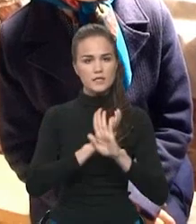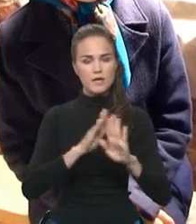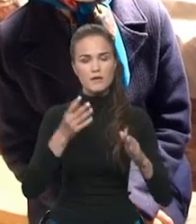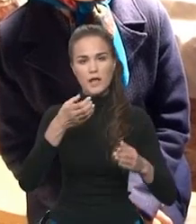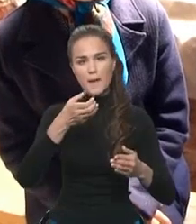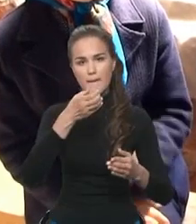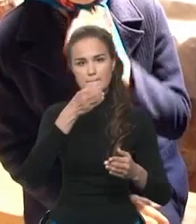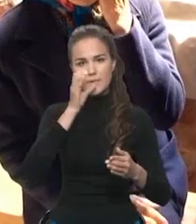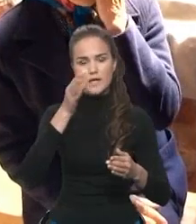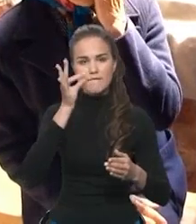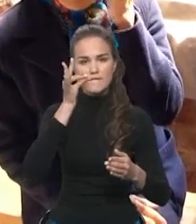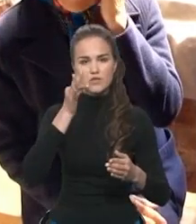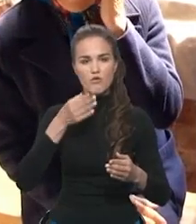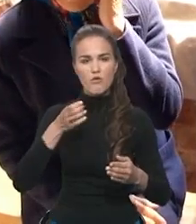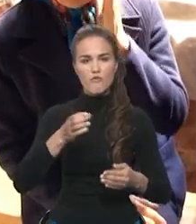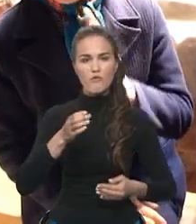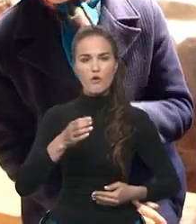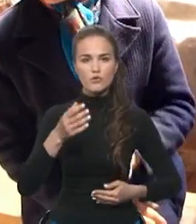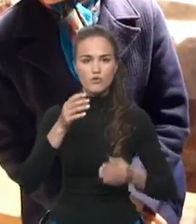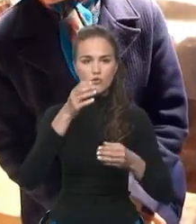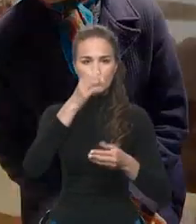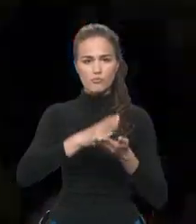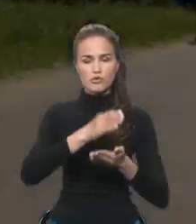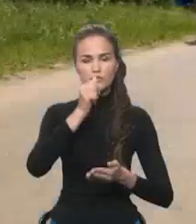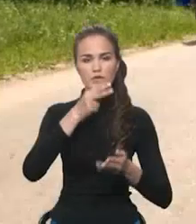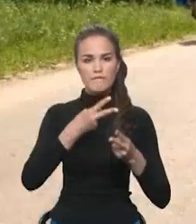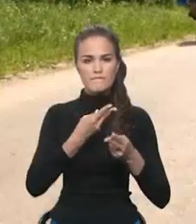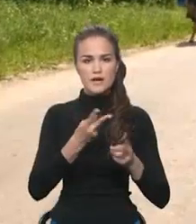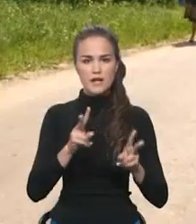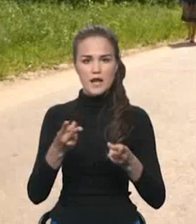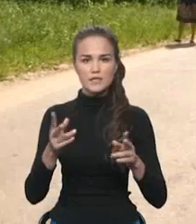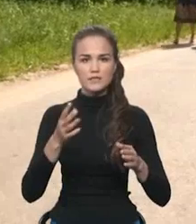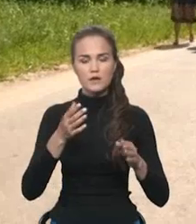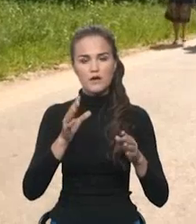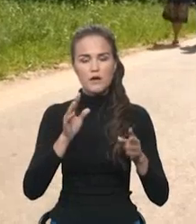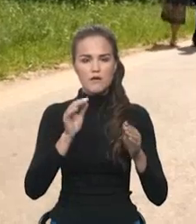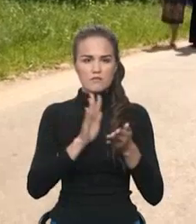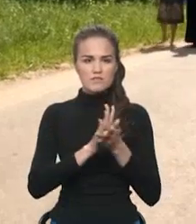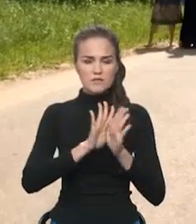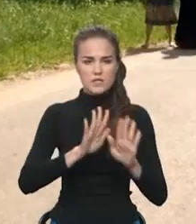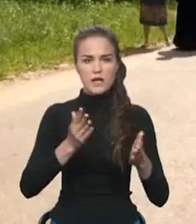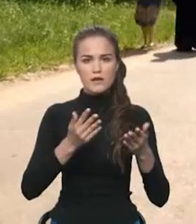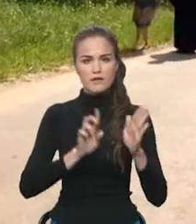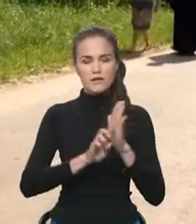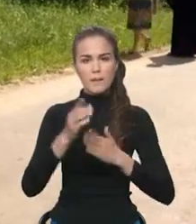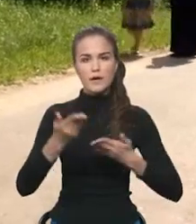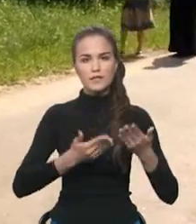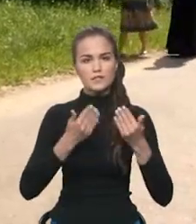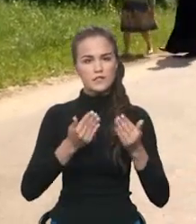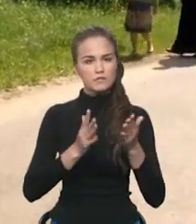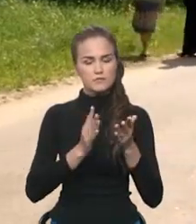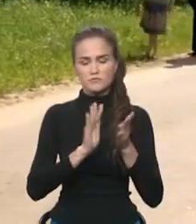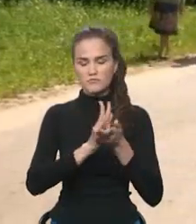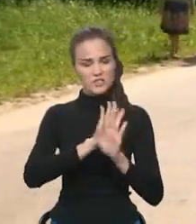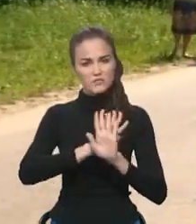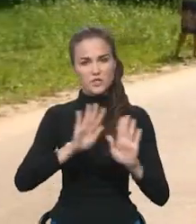вино, водку, бутылки валяли, сбили тут В общем, оскверняли храм ходили Сейчас ведь не ходят,